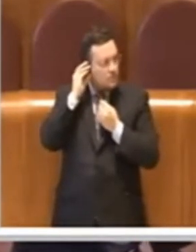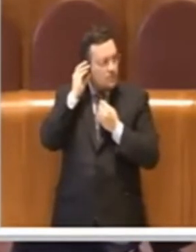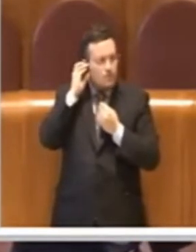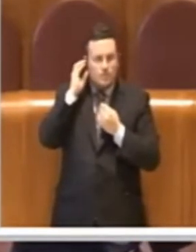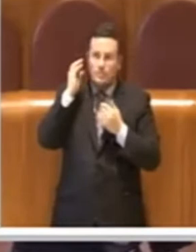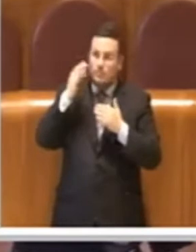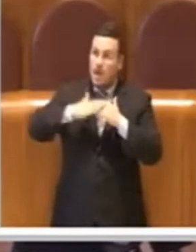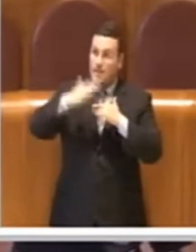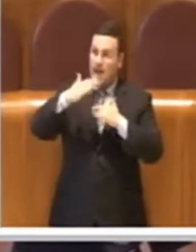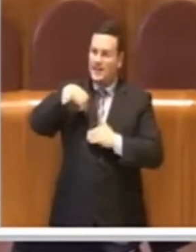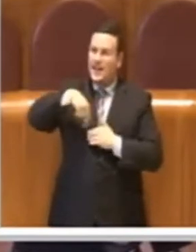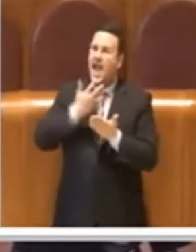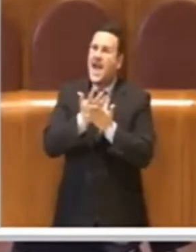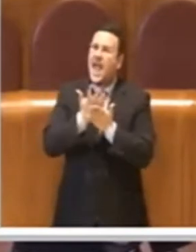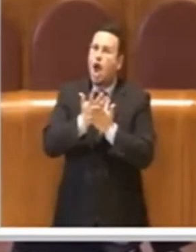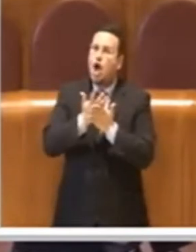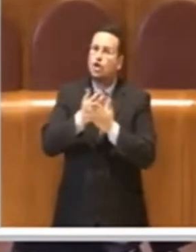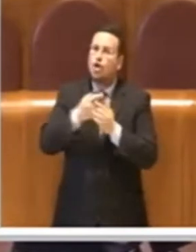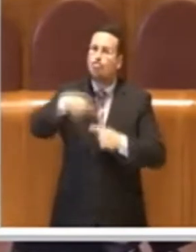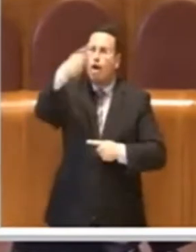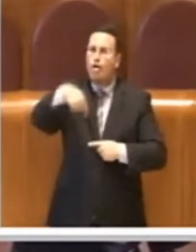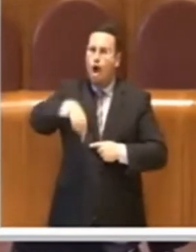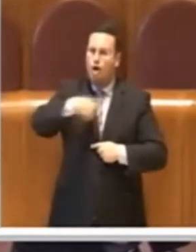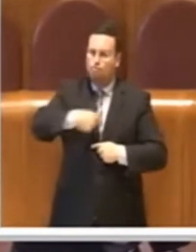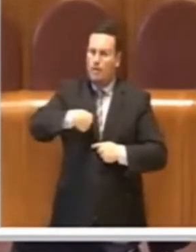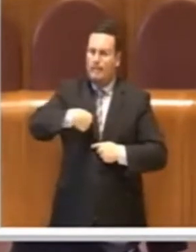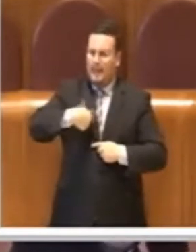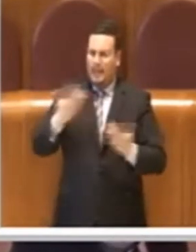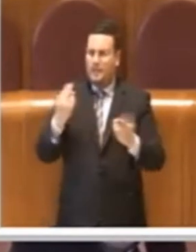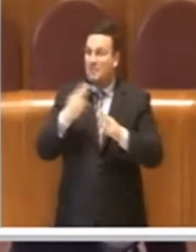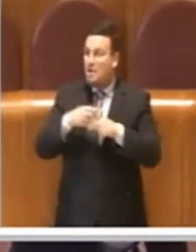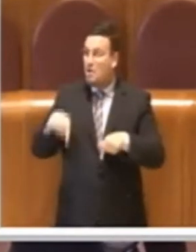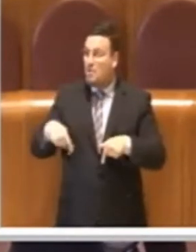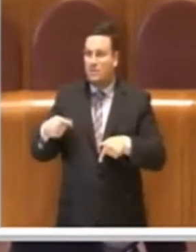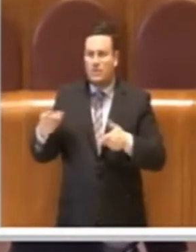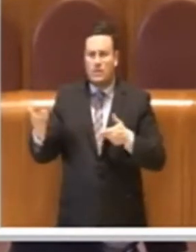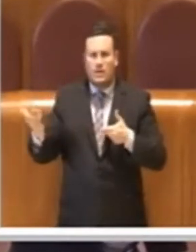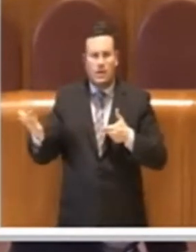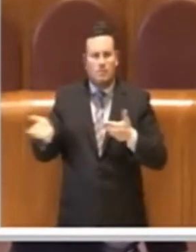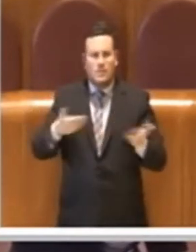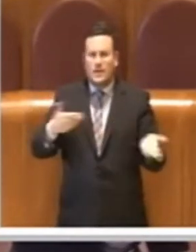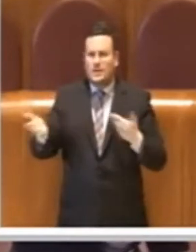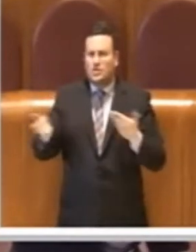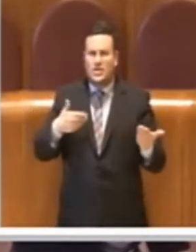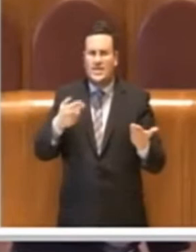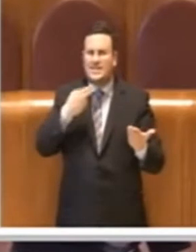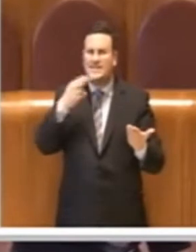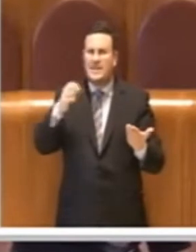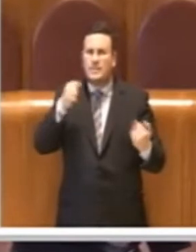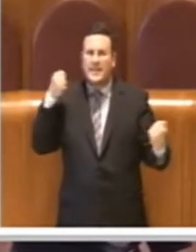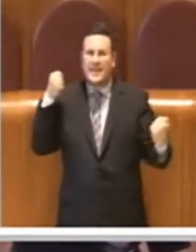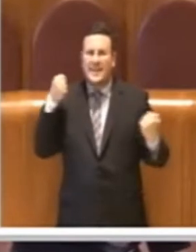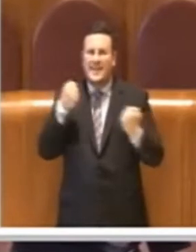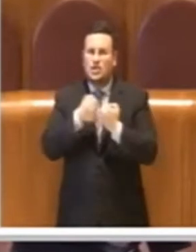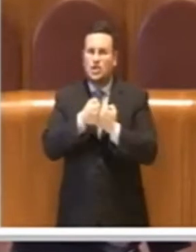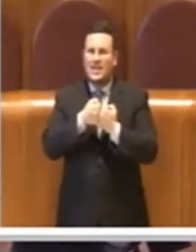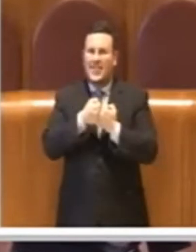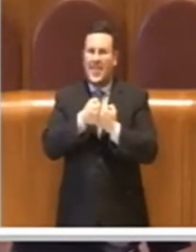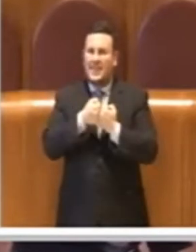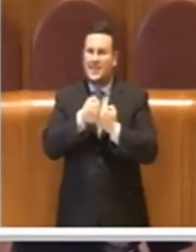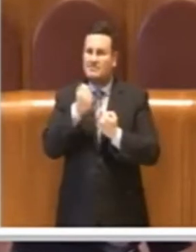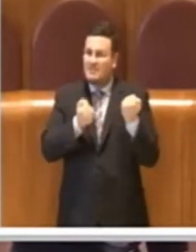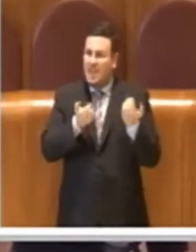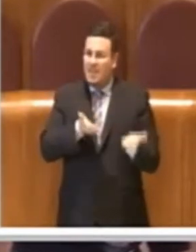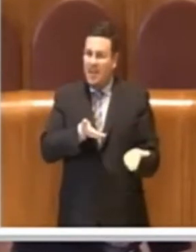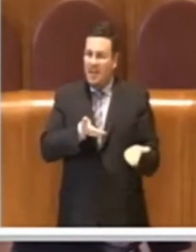commissione, non aggiungo altro, perché a Roma c'è un'emergenza che si chiama incidenti stradali, sicurezza stradale